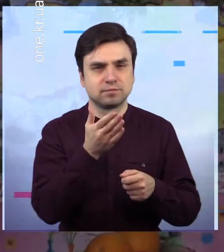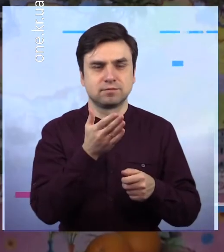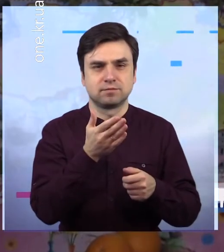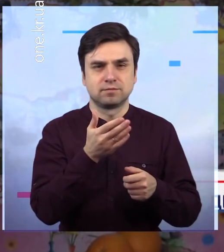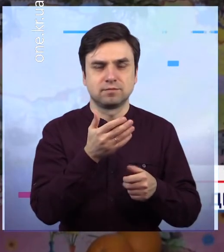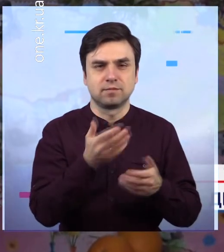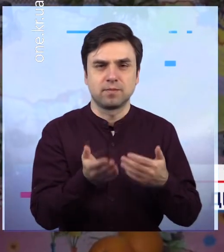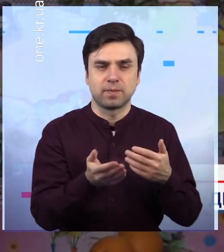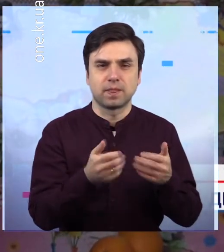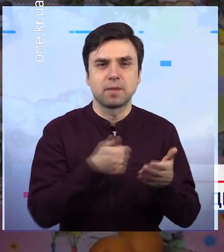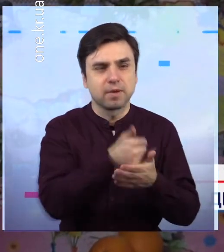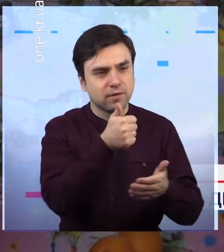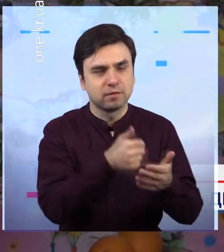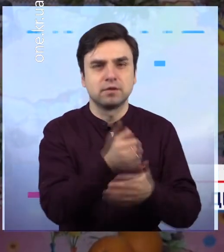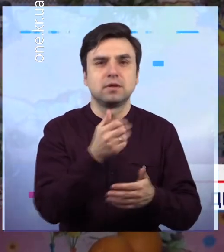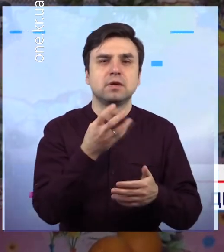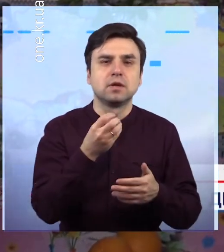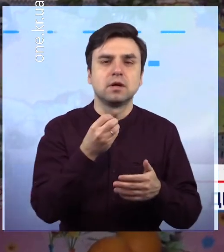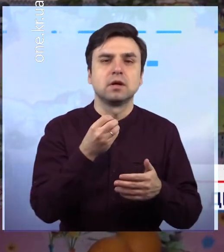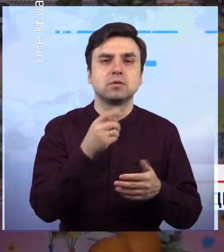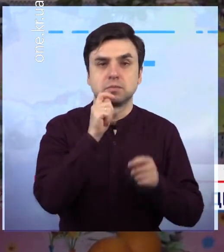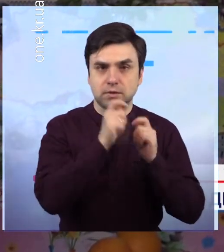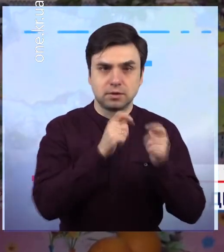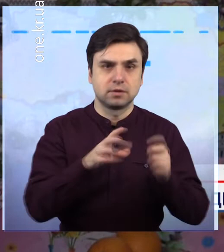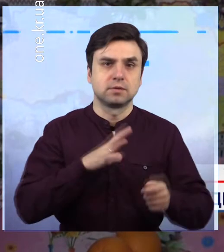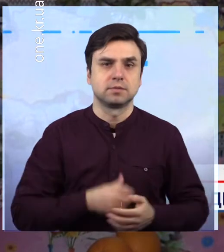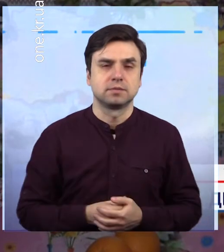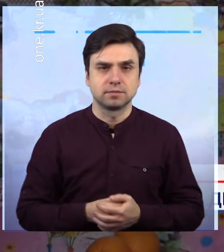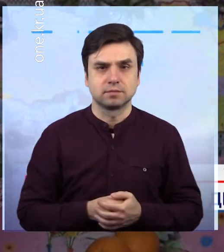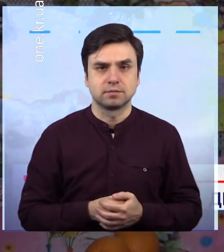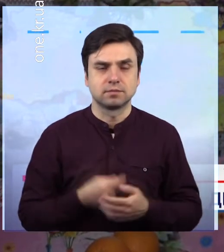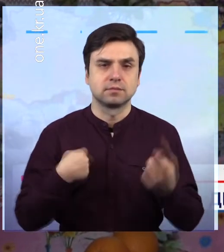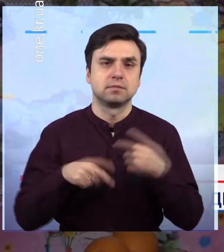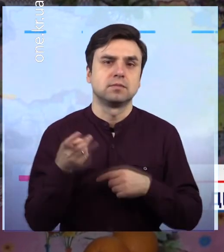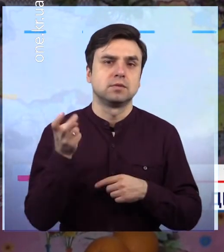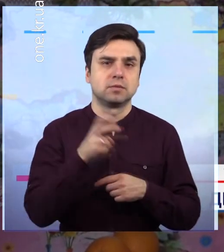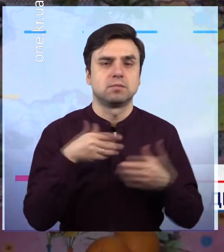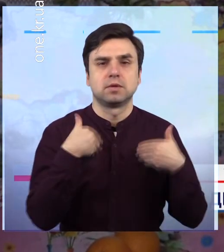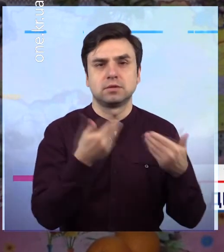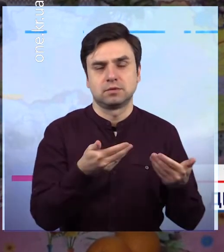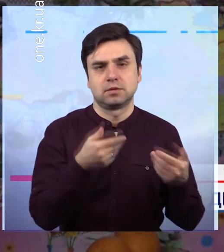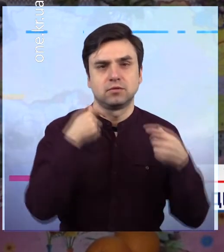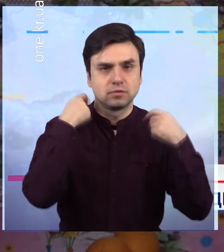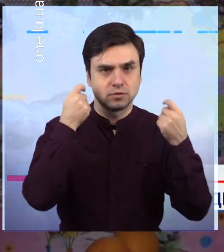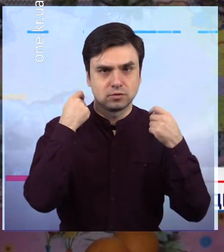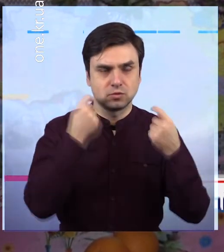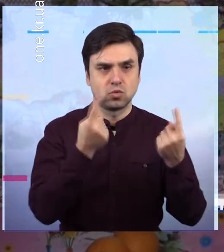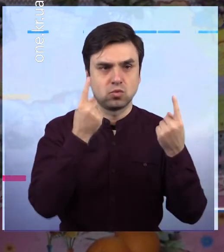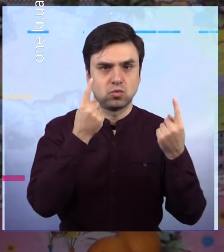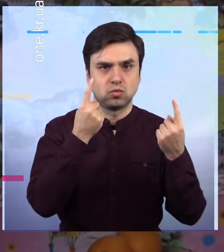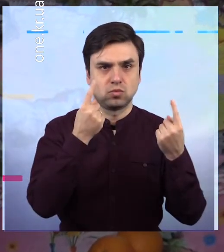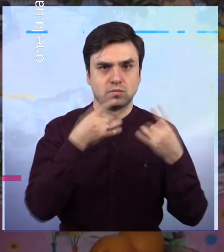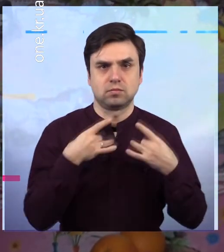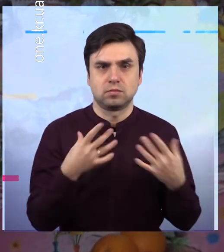мерії. Ми прийшли привітати з днем народженням, з ювілейною датою мешканку Центрального міського району. Бажали